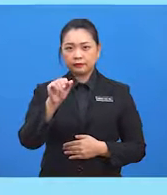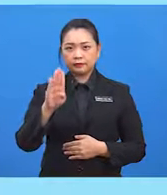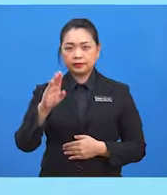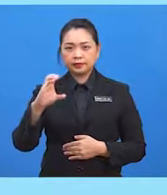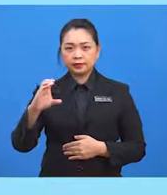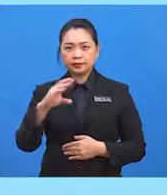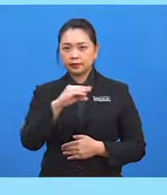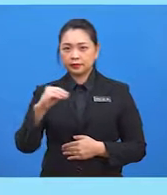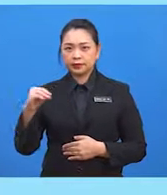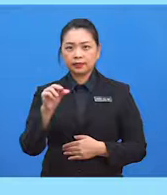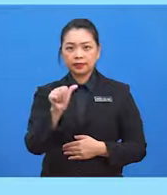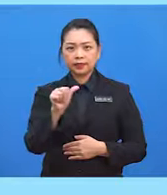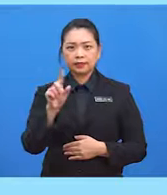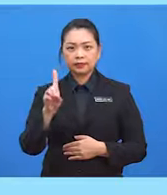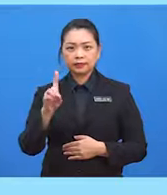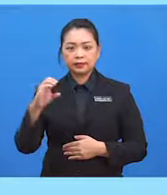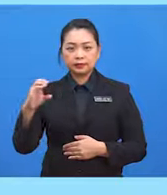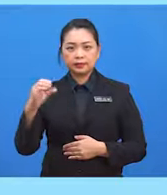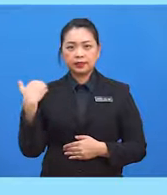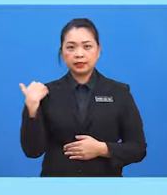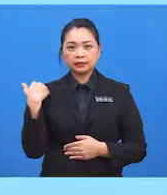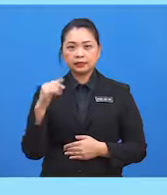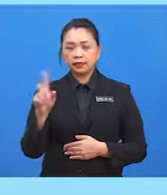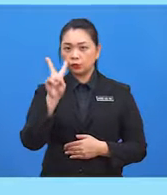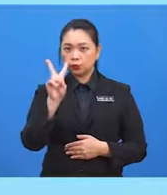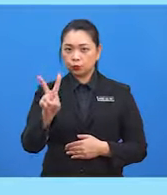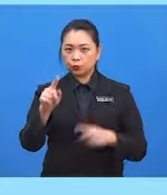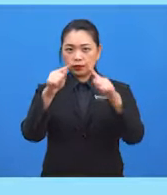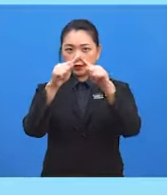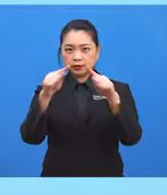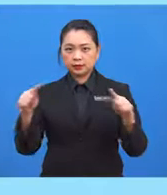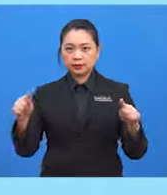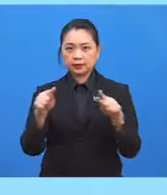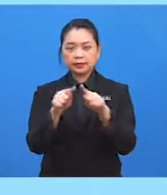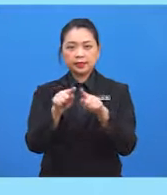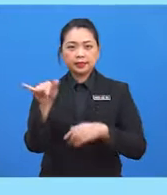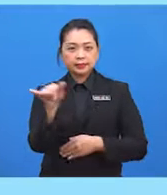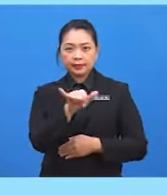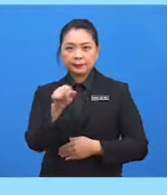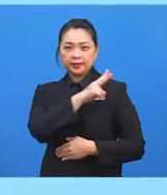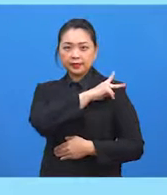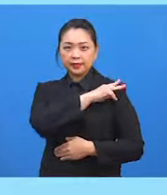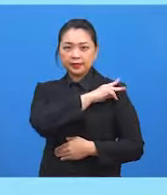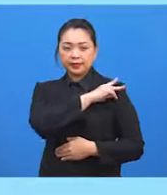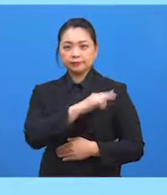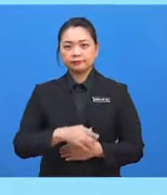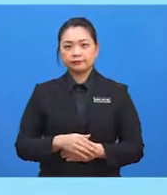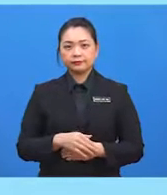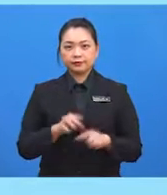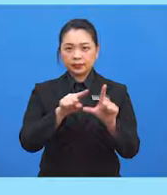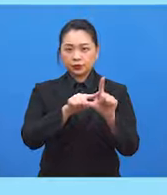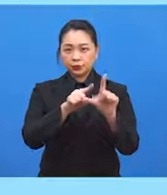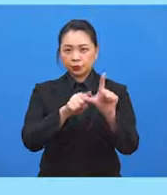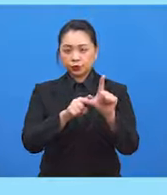A, D, C adalah dua segi tiga sama kaki. Sudut B,